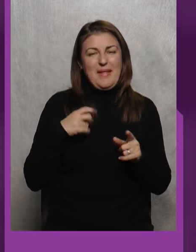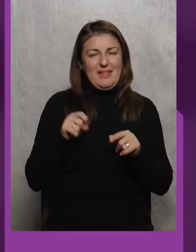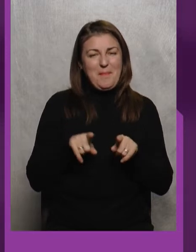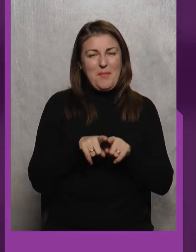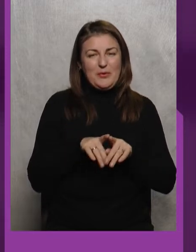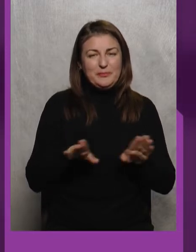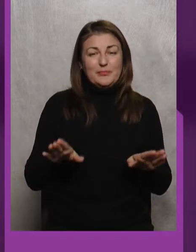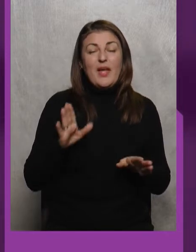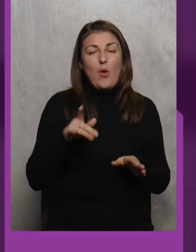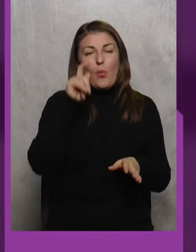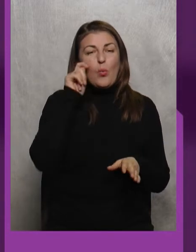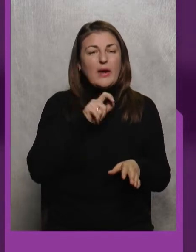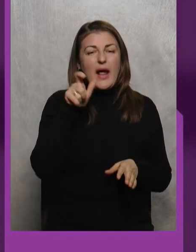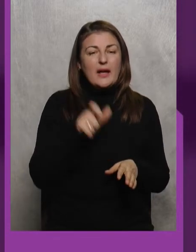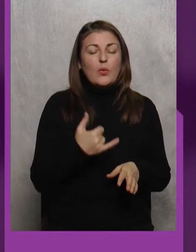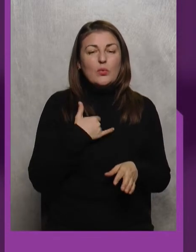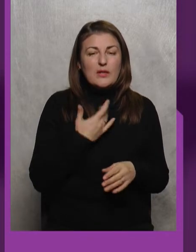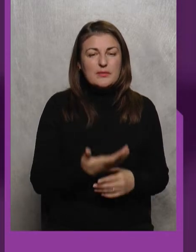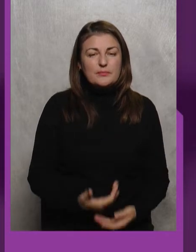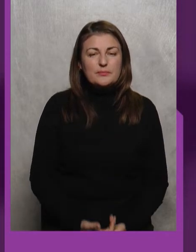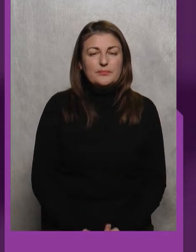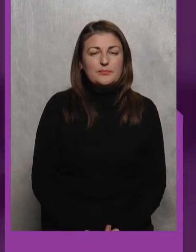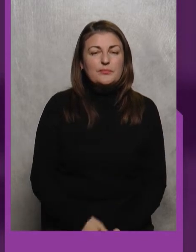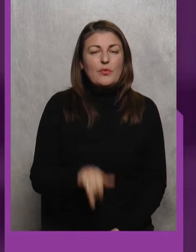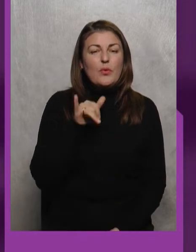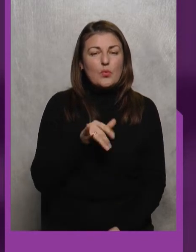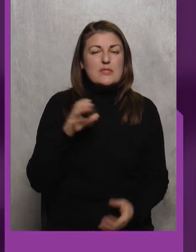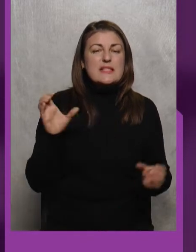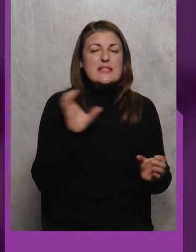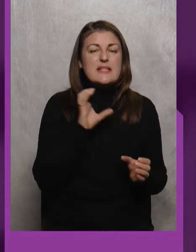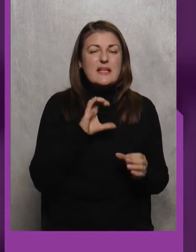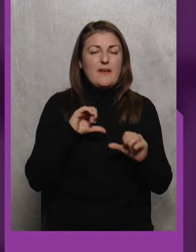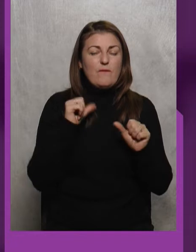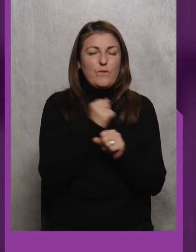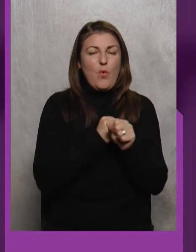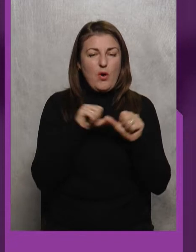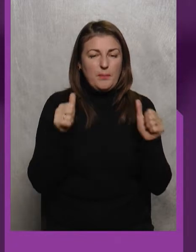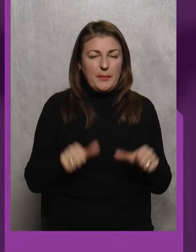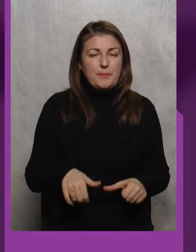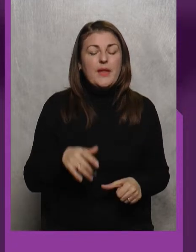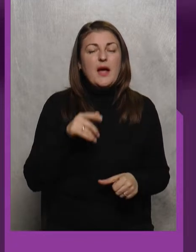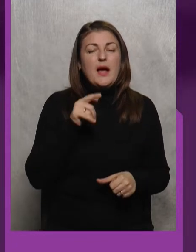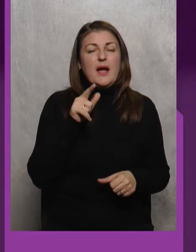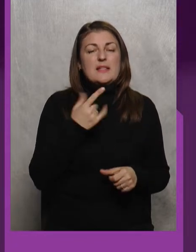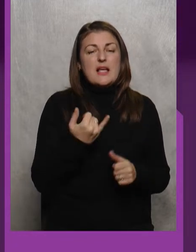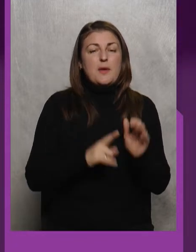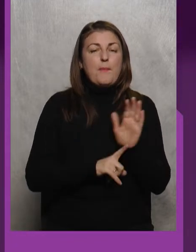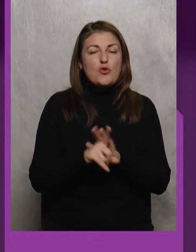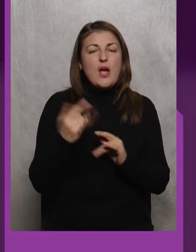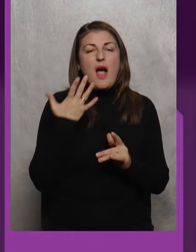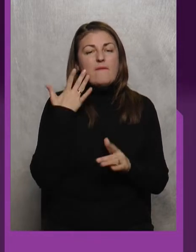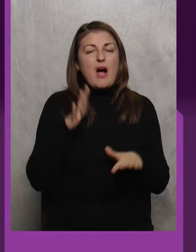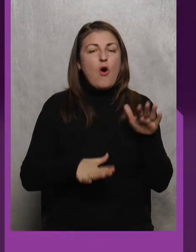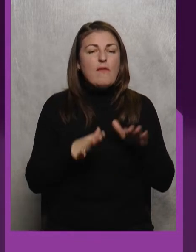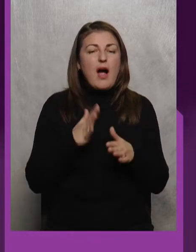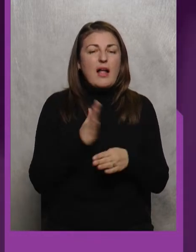Так Українка у нас у синій формі Зараз початок Це яка у нас вагова